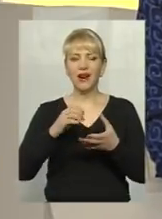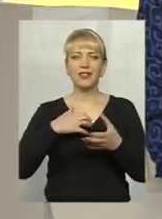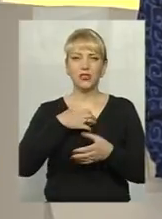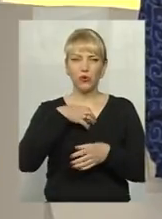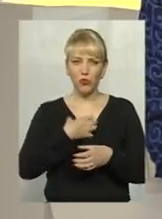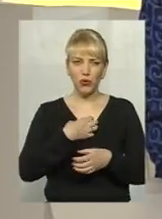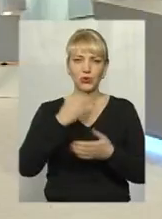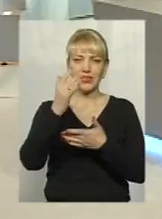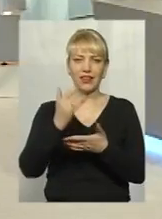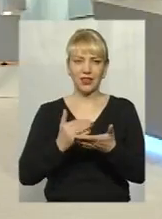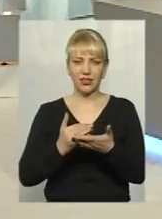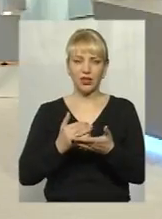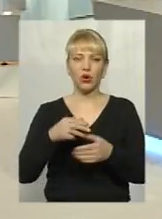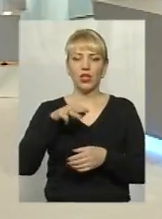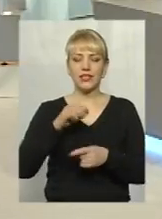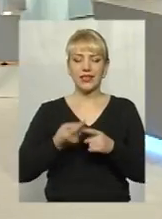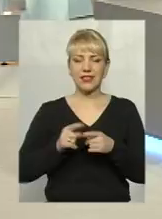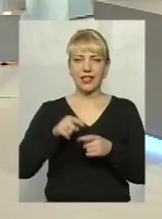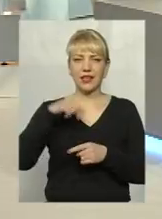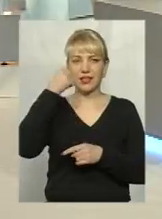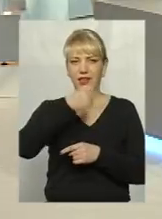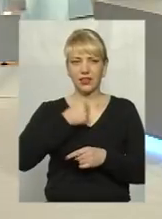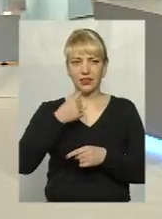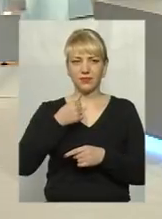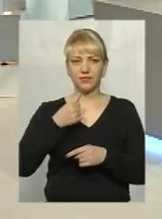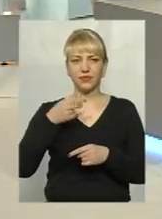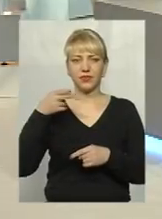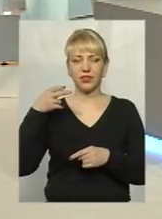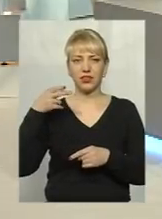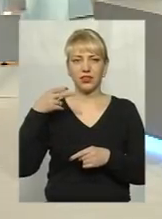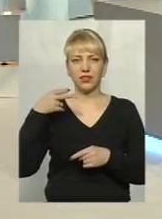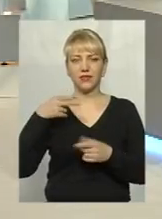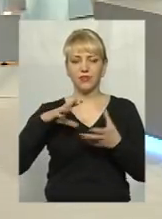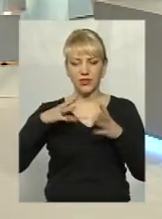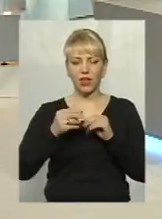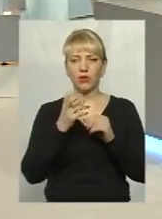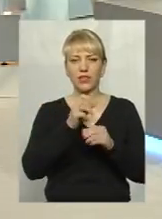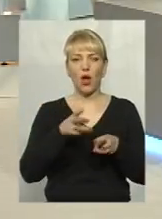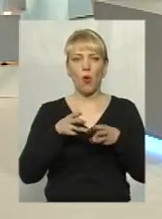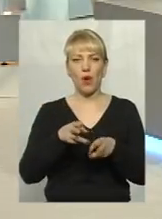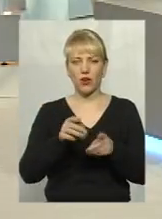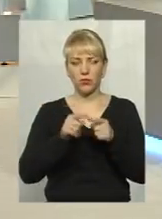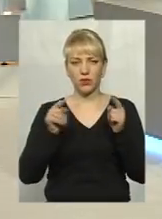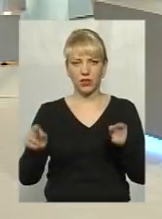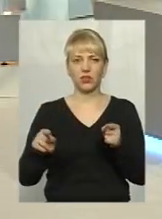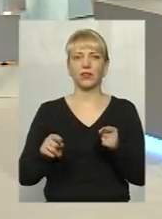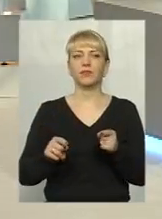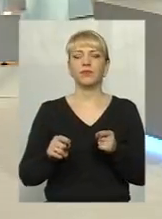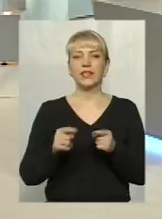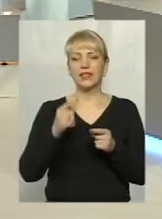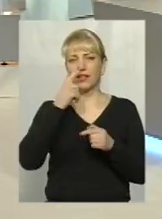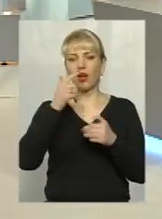статистику за цей рік, чи якщо глянути за опалювальний період, за останній під час,